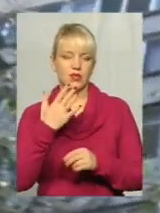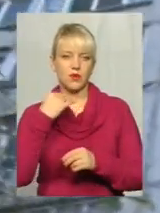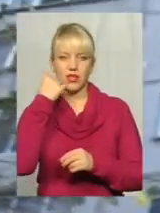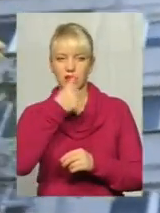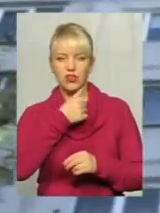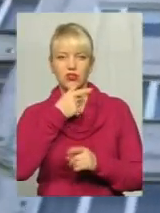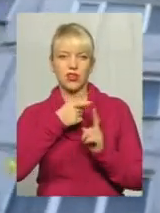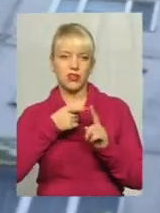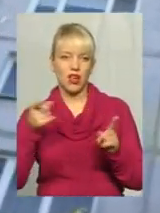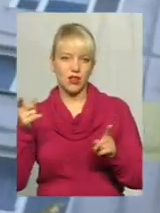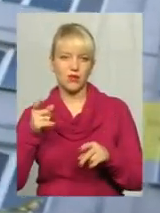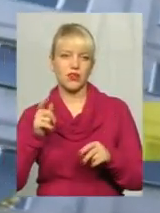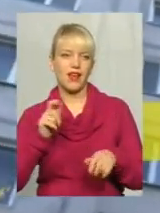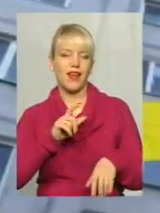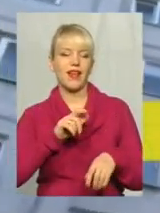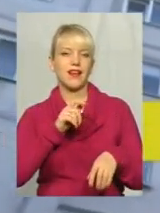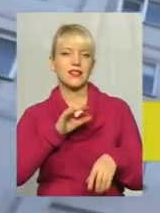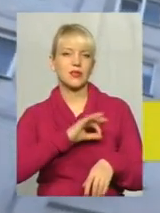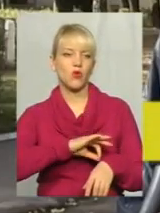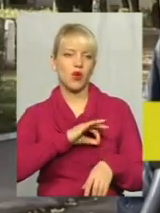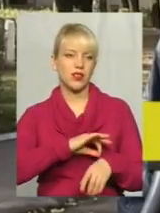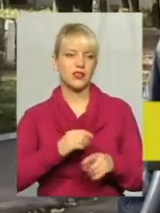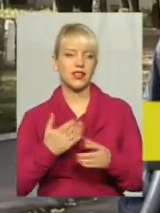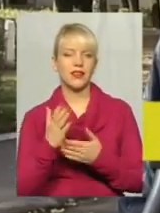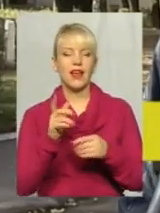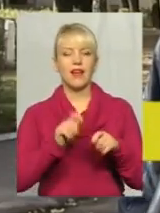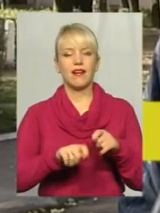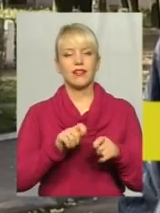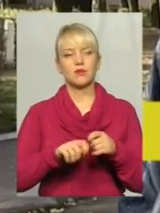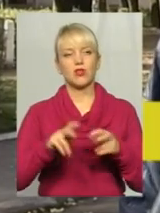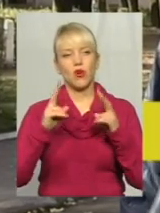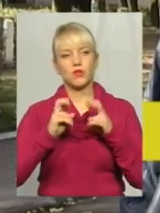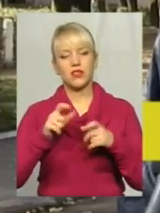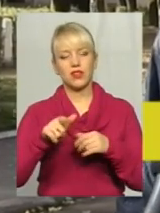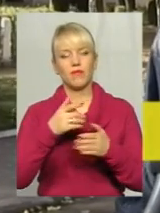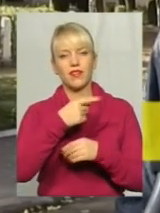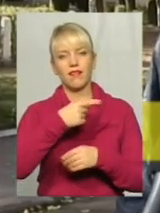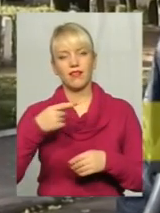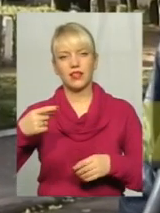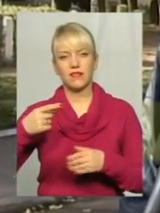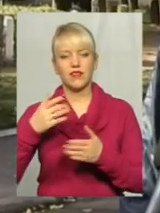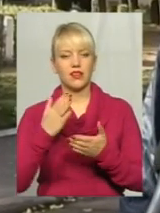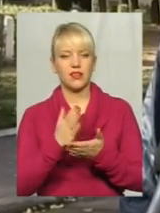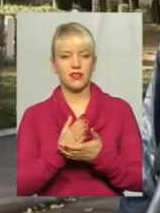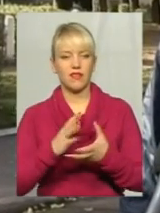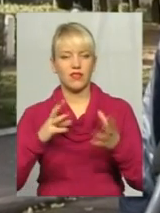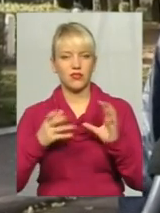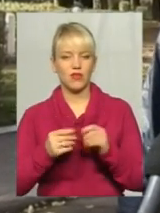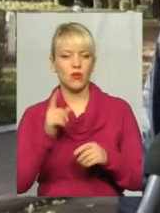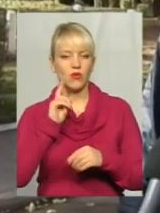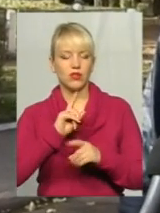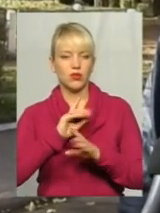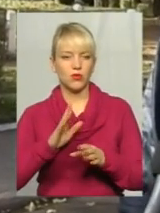Зроблено експертне обстеження, і в ньому є негативний висновок написаний. Поки не буде позитивний висновок